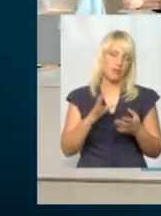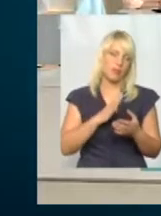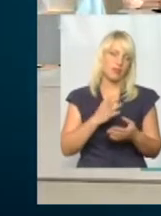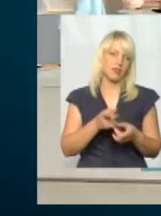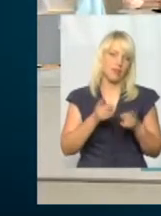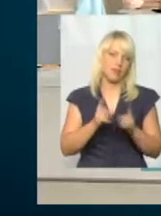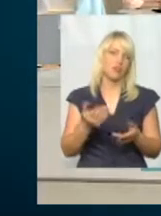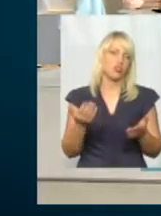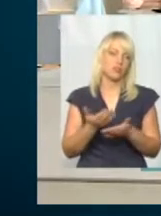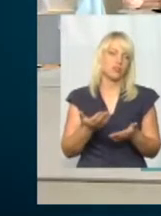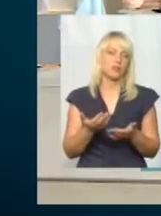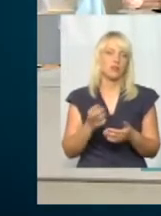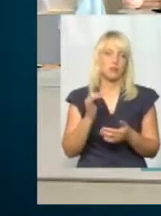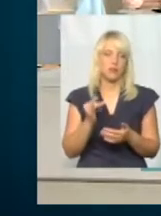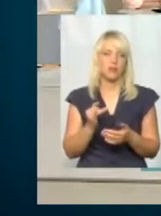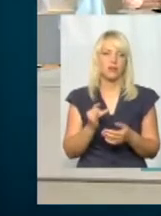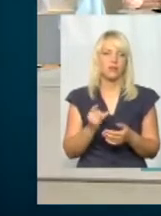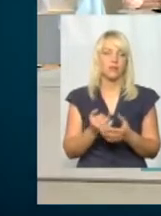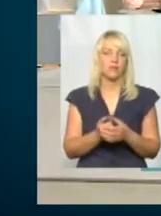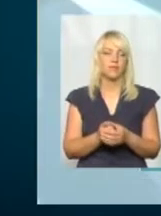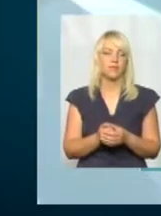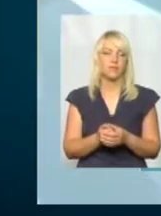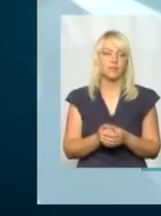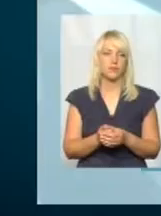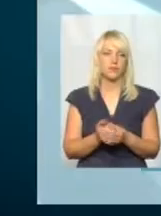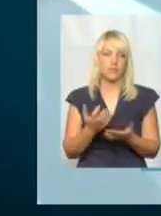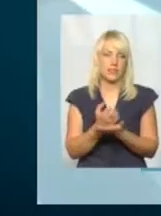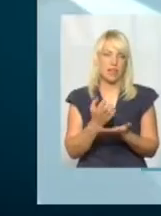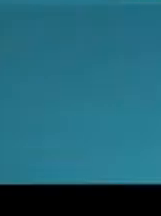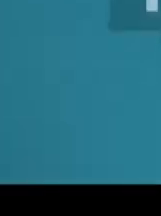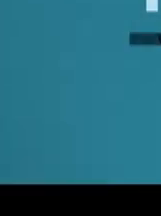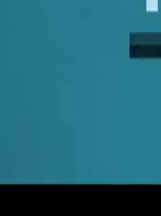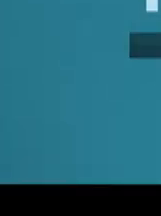вартість реального проїзду, тоді ми можемо щось говорити.